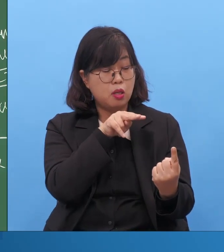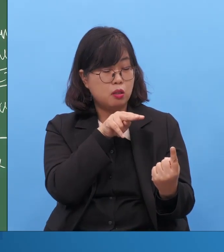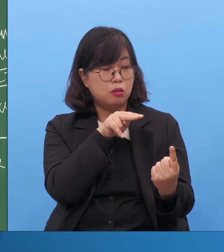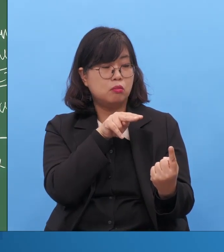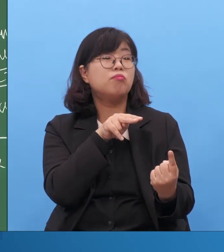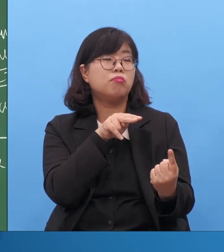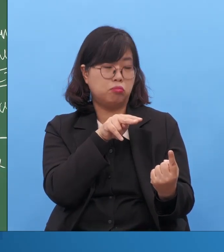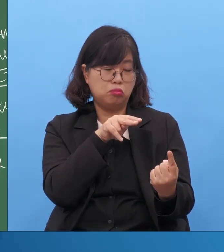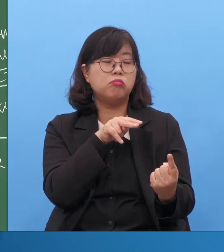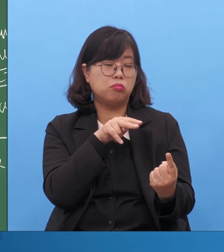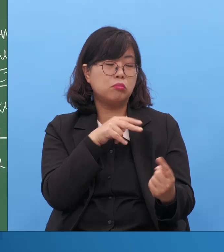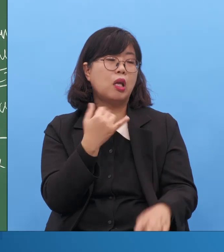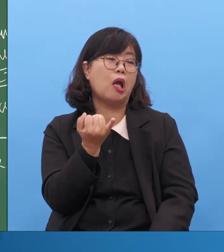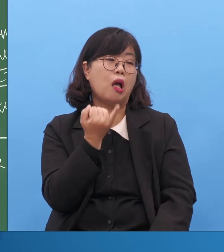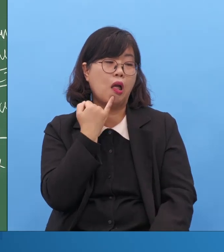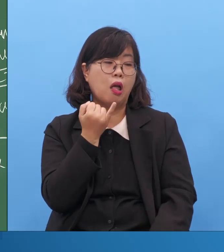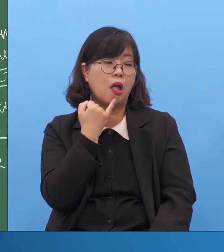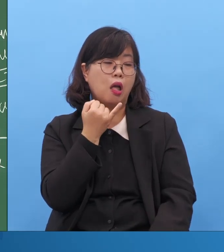해줘야 되는 거죠.